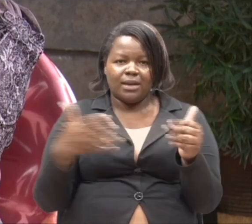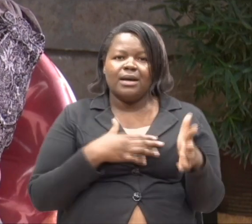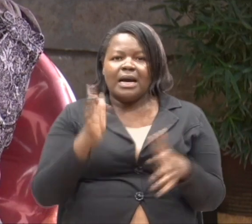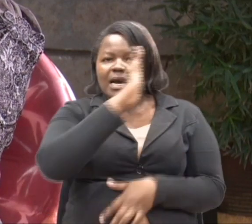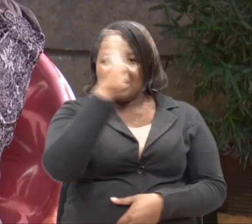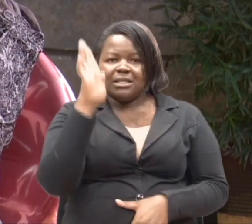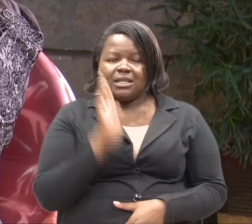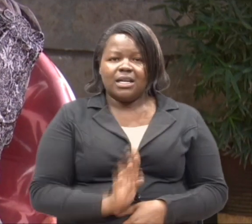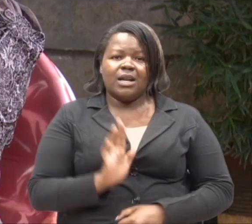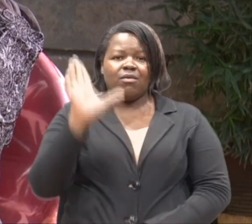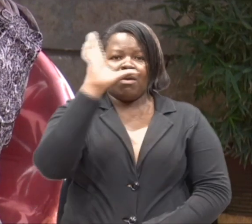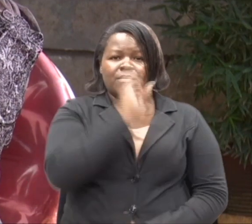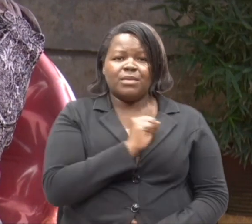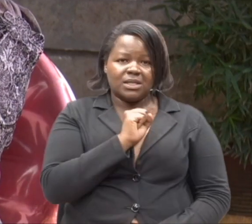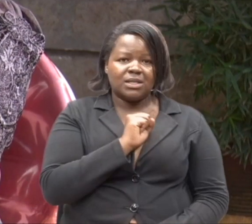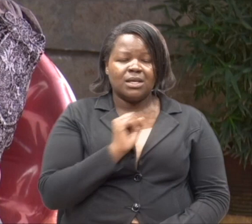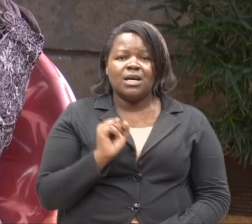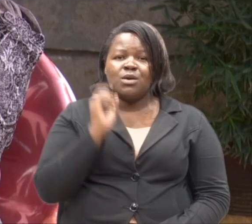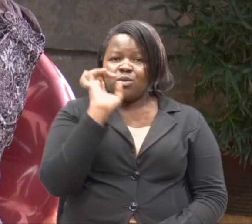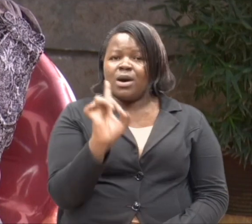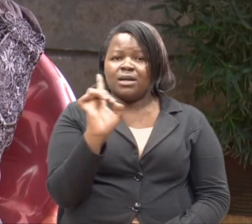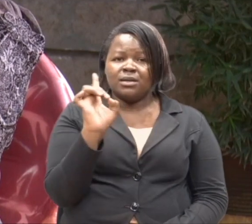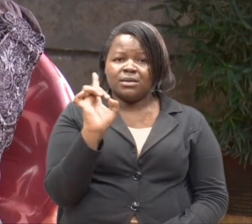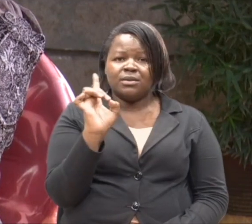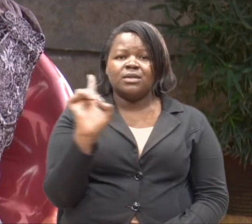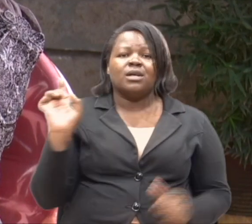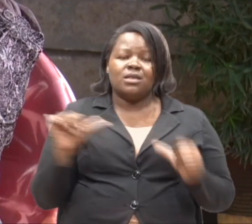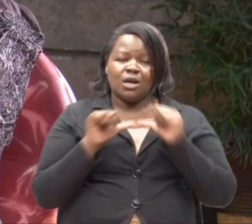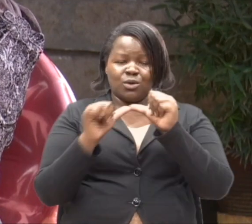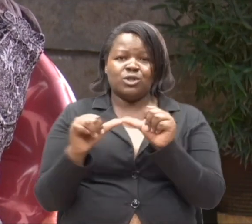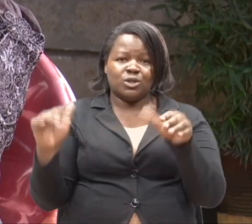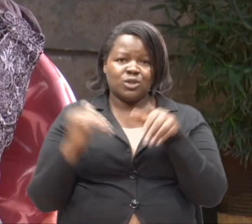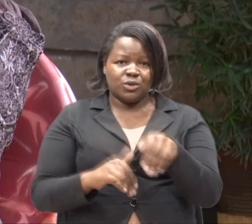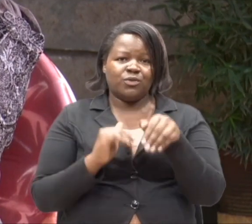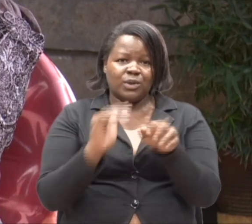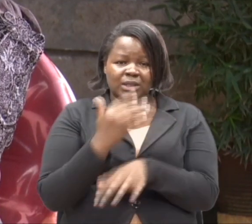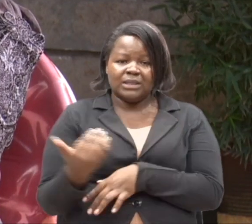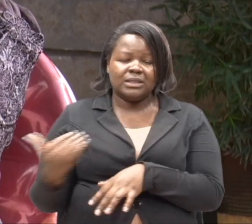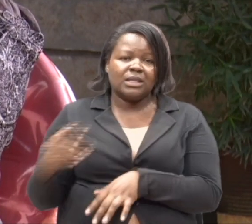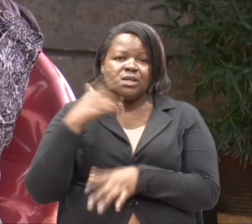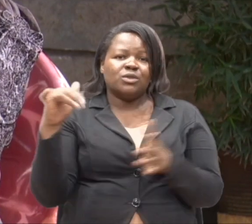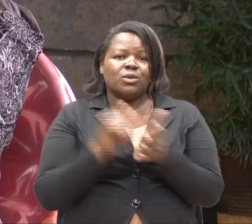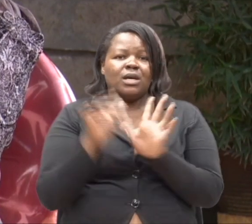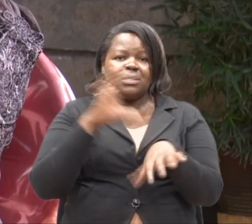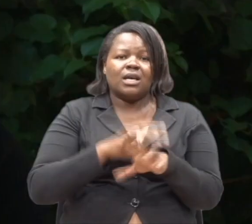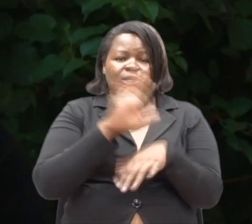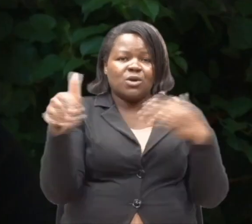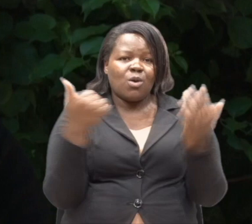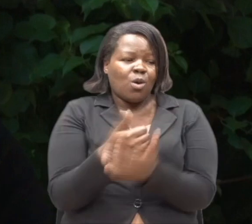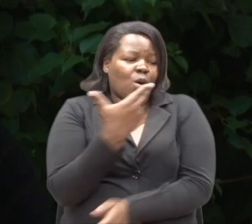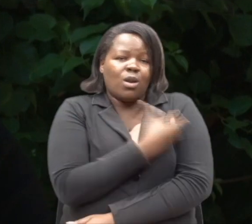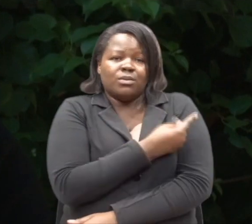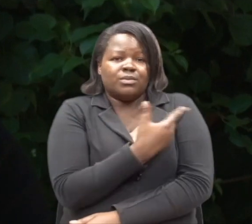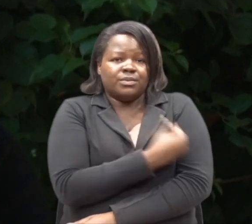wasiwai hata kuruka hata moza. Waedelea kufuatilisha watoto wao ili wapate hizi chanjo.